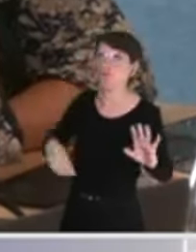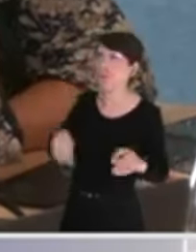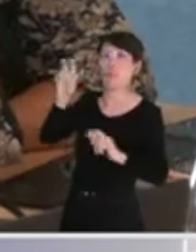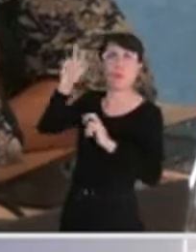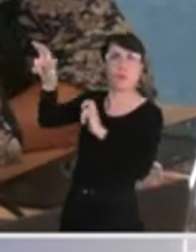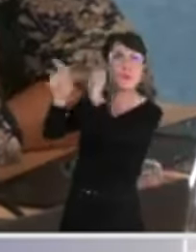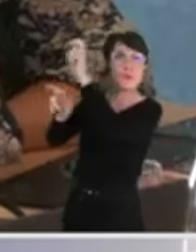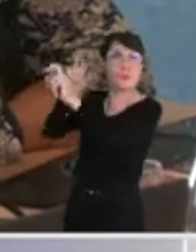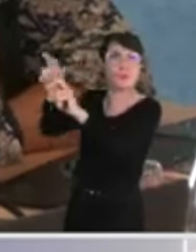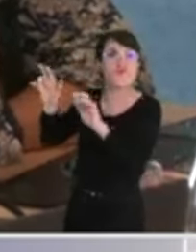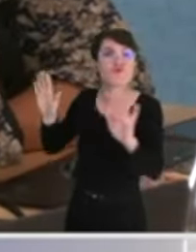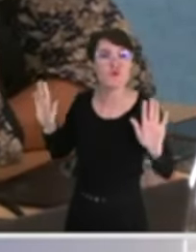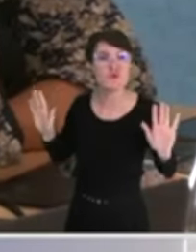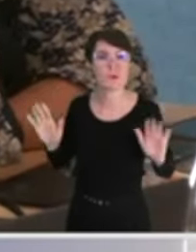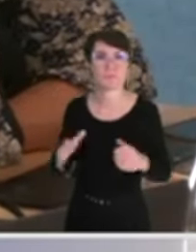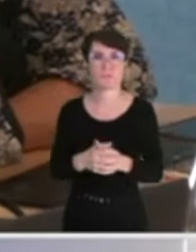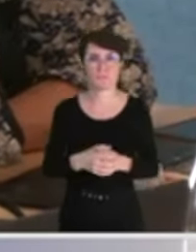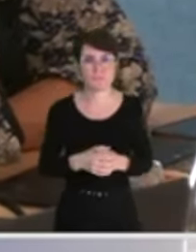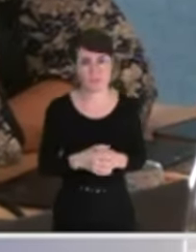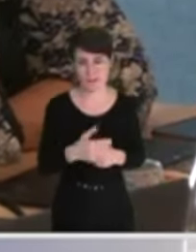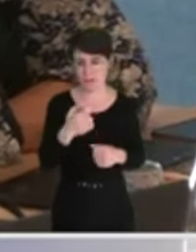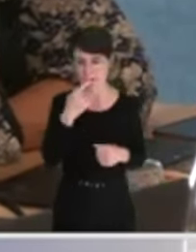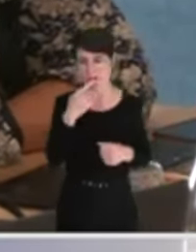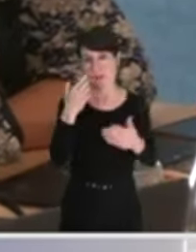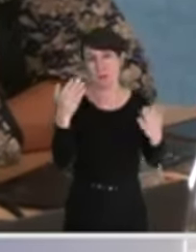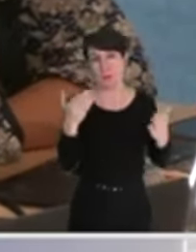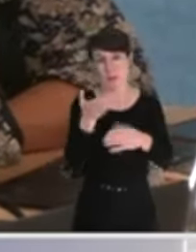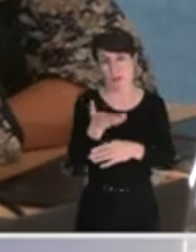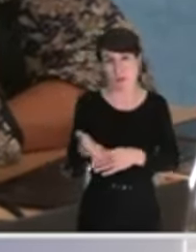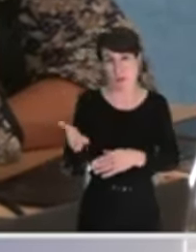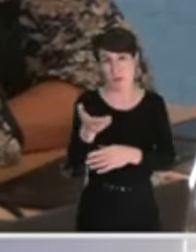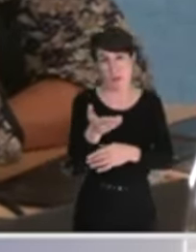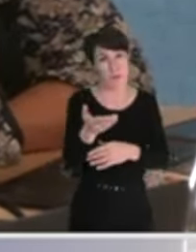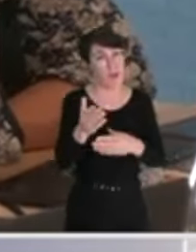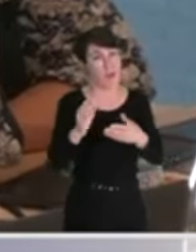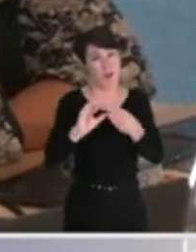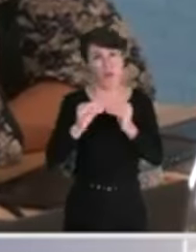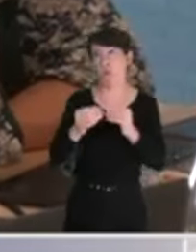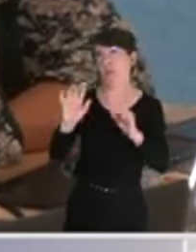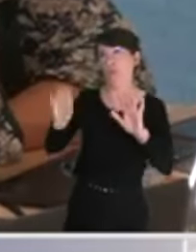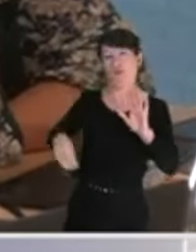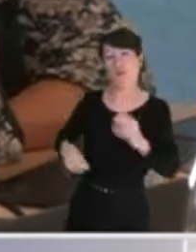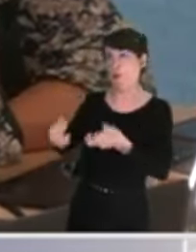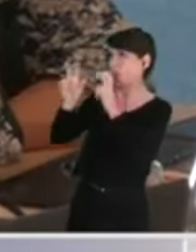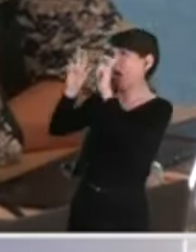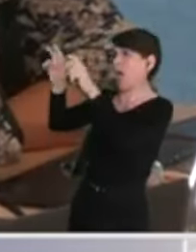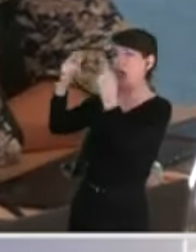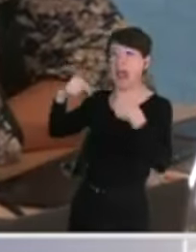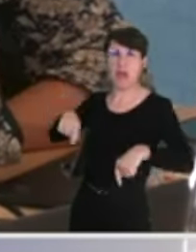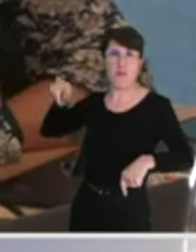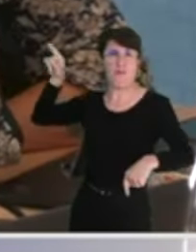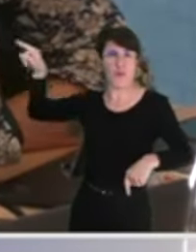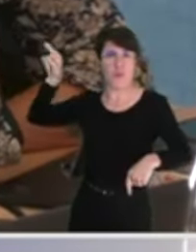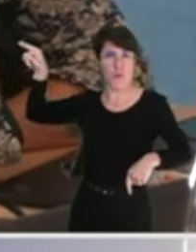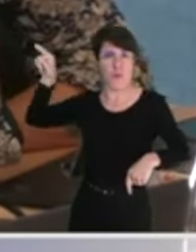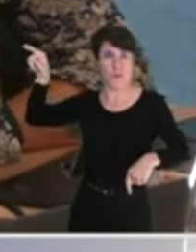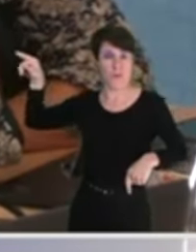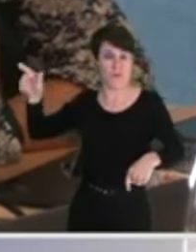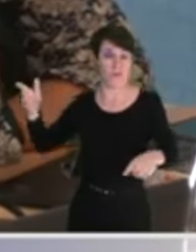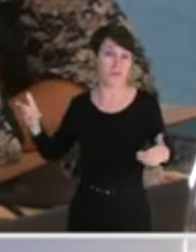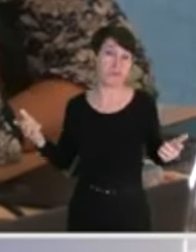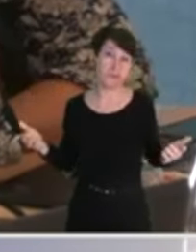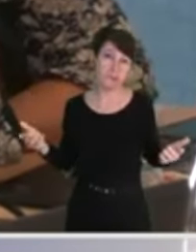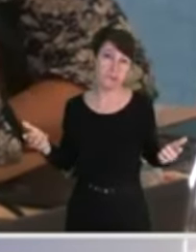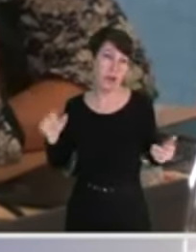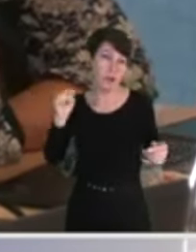vous voulez, avec l'épouvantail des mesures gouvernementales, et pour que les grenoblois comprennent bien à quel point cette espèce de